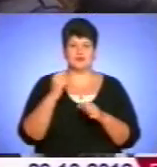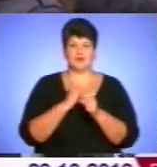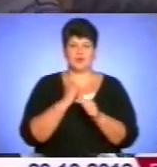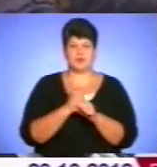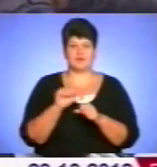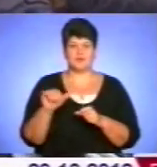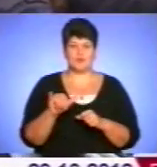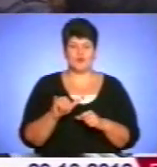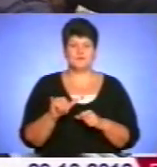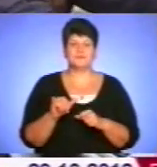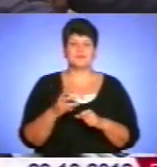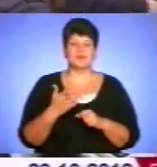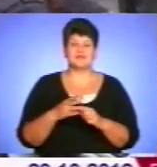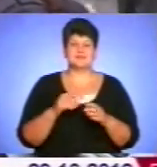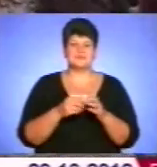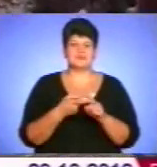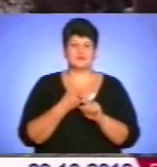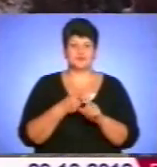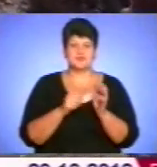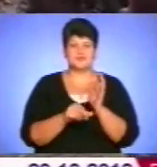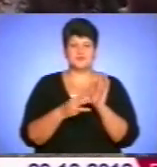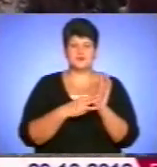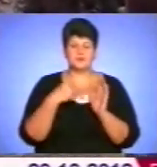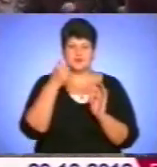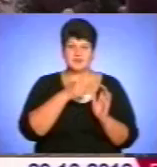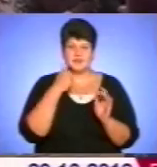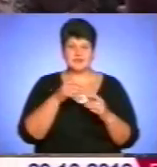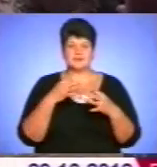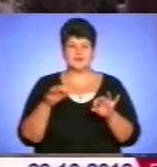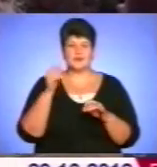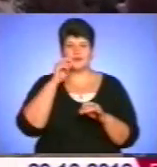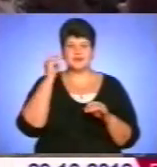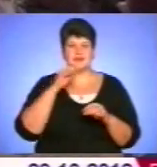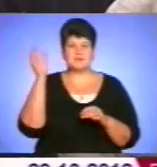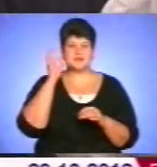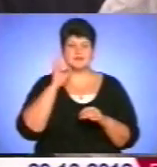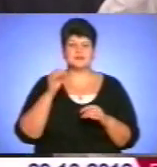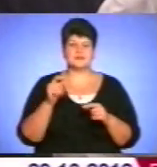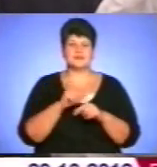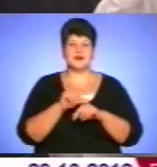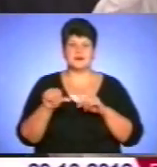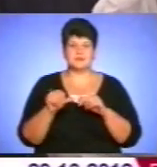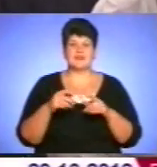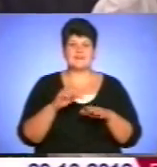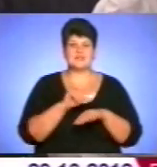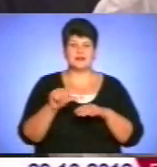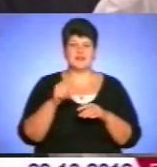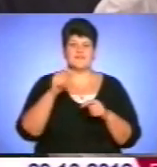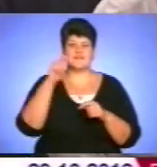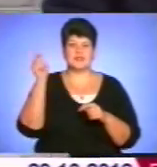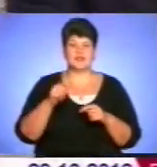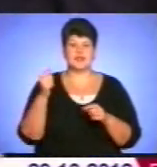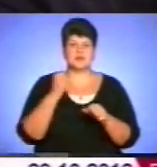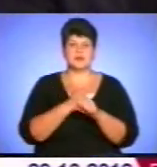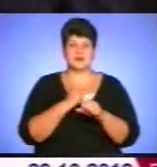З нагоди 68-ї річниці визволення України від німецько-фашистських загарбників ветеранам війни та праці вручили продуктові набори